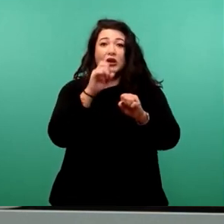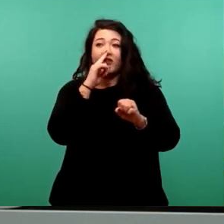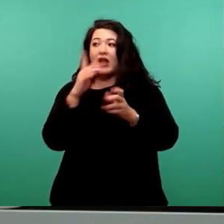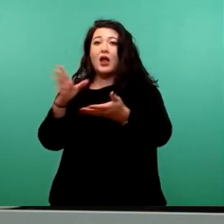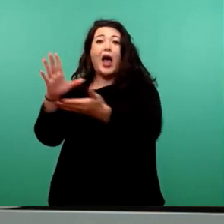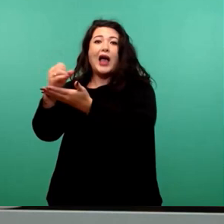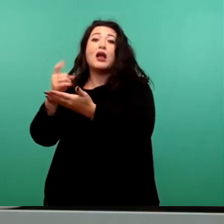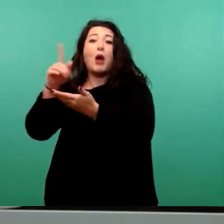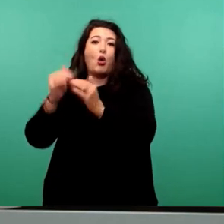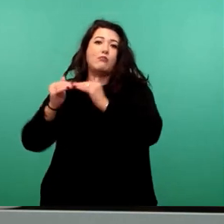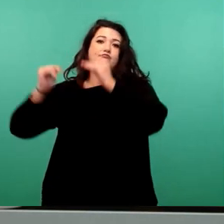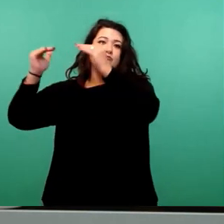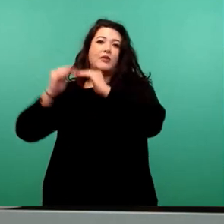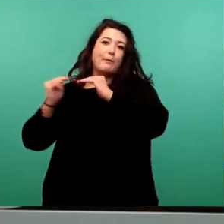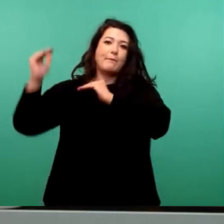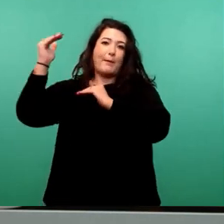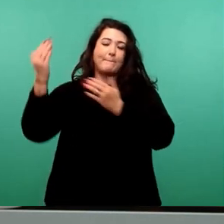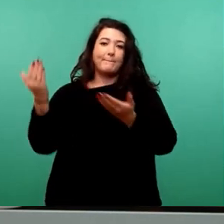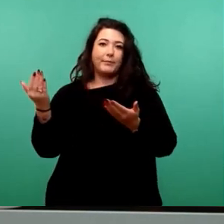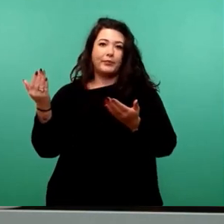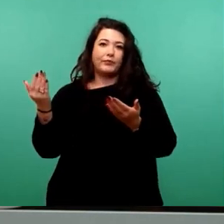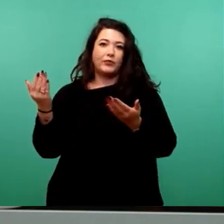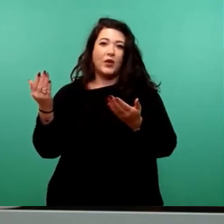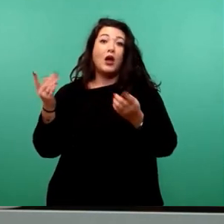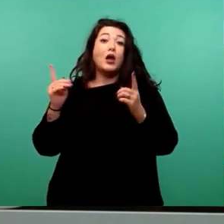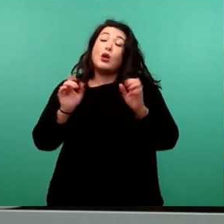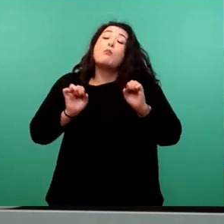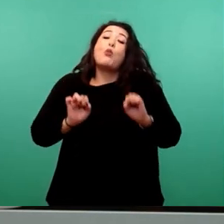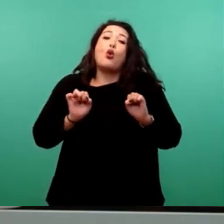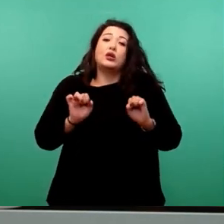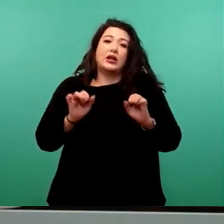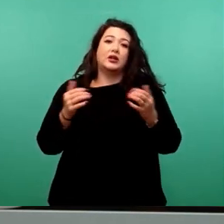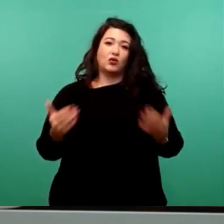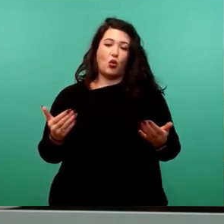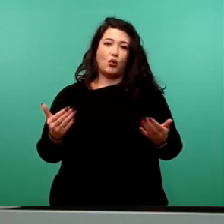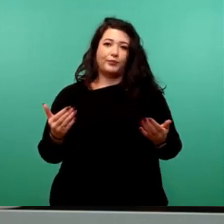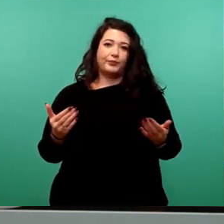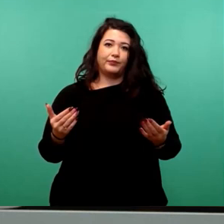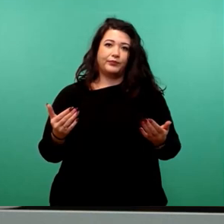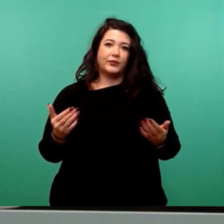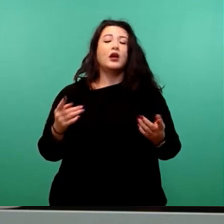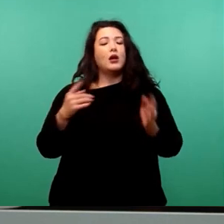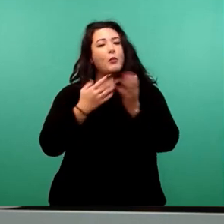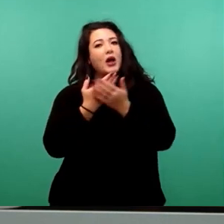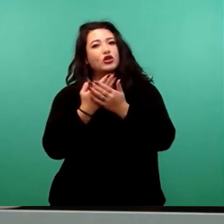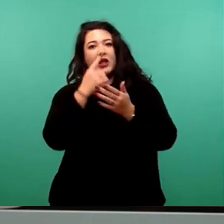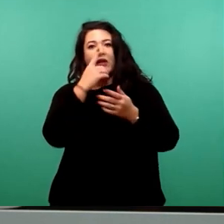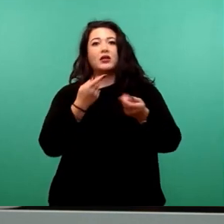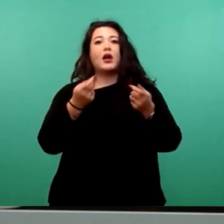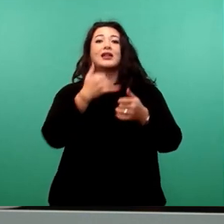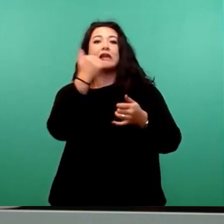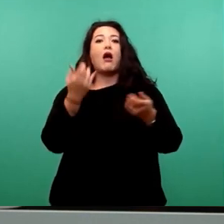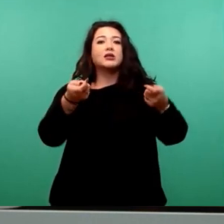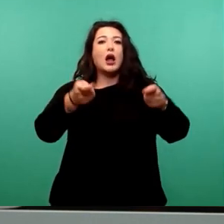haben. Das ist ja nie ausgeschlossen, dass wir dann feststellen, wir haben gute Jahresabschlüsse oder wir haben